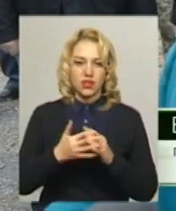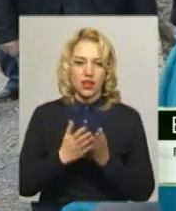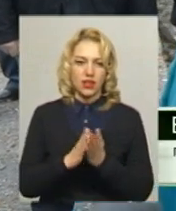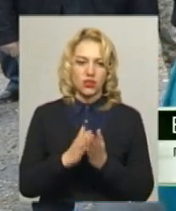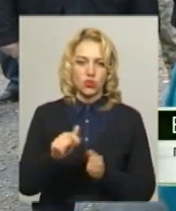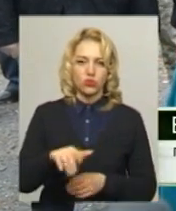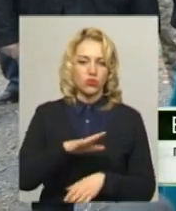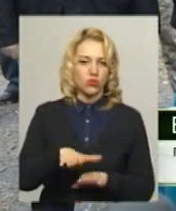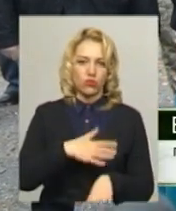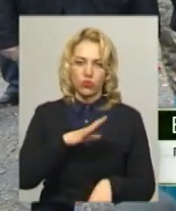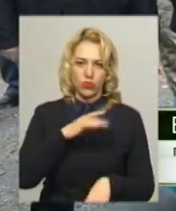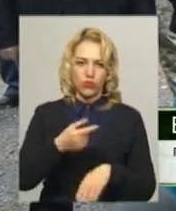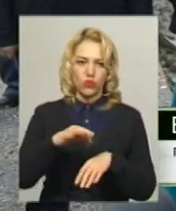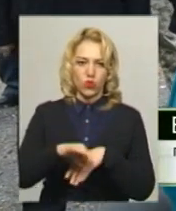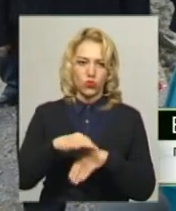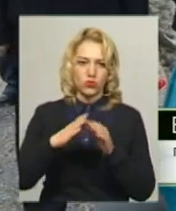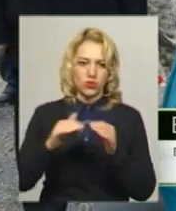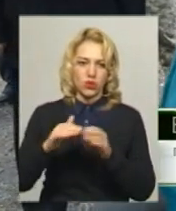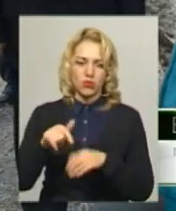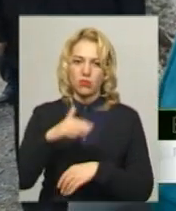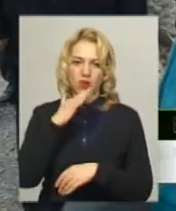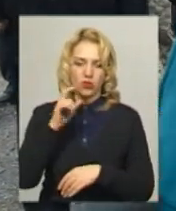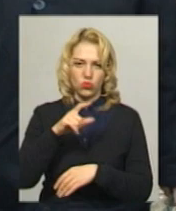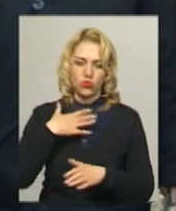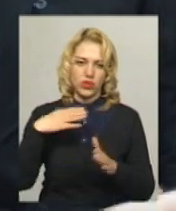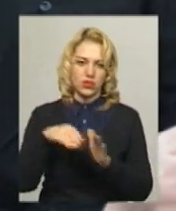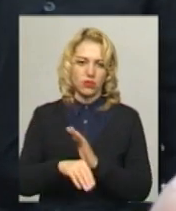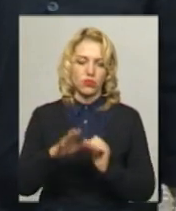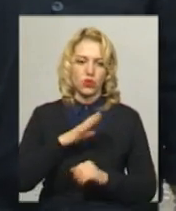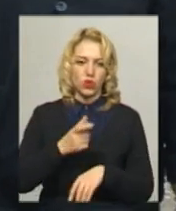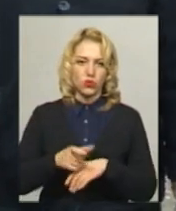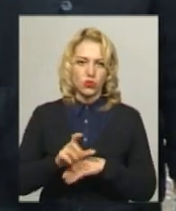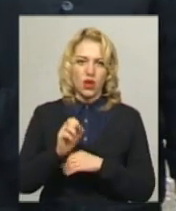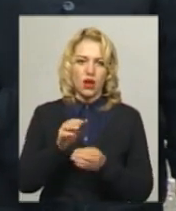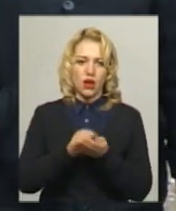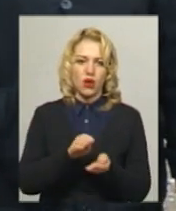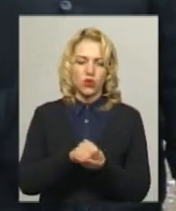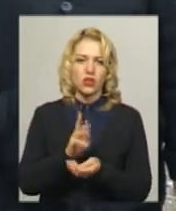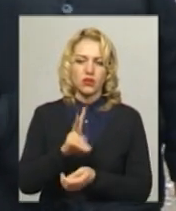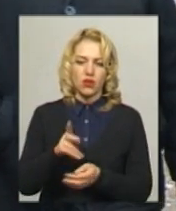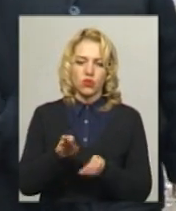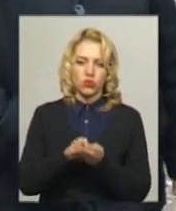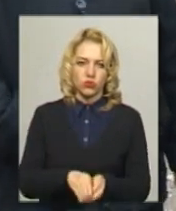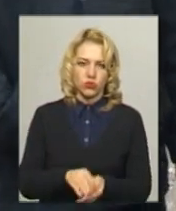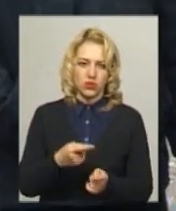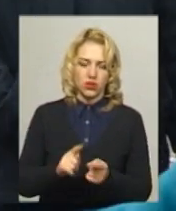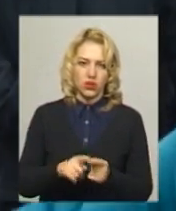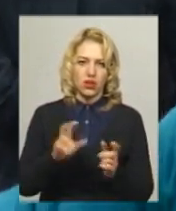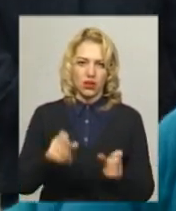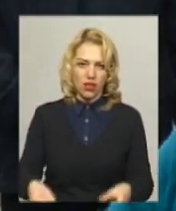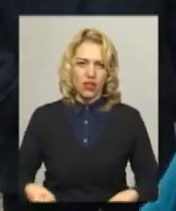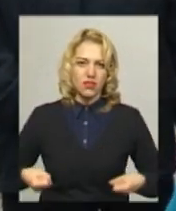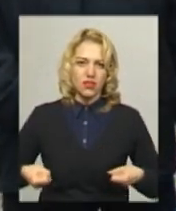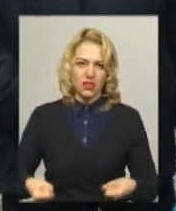тут довго був цей табір і дуже багато людей загинуло. Дуже. А хоронили, як їх хоронили, їх такою тачкою